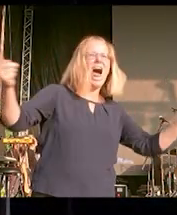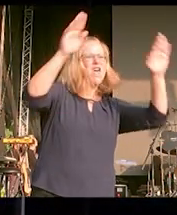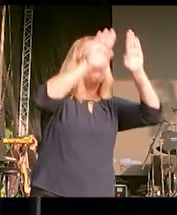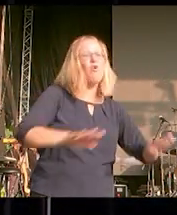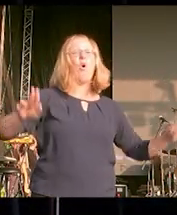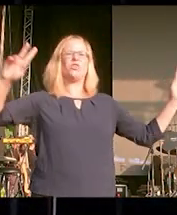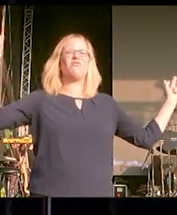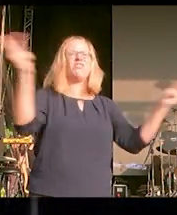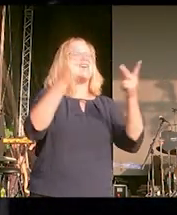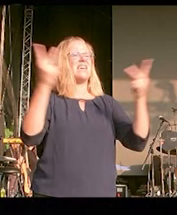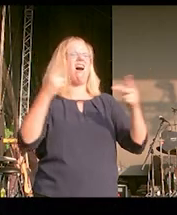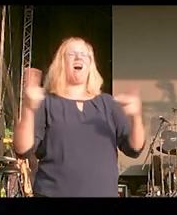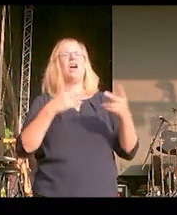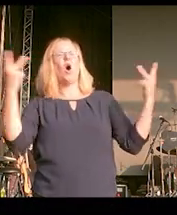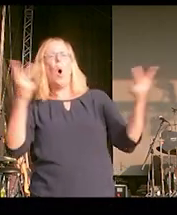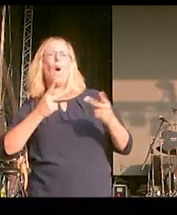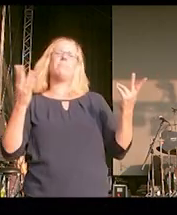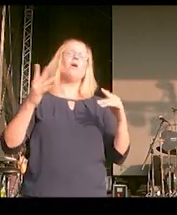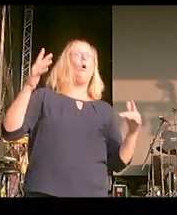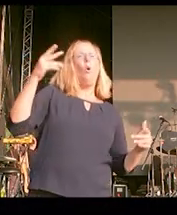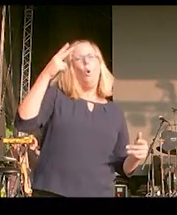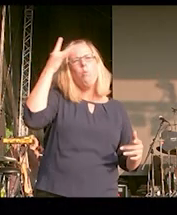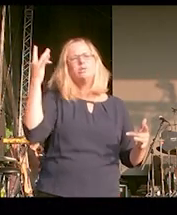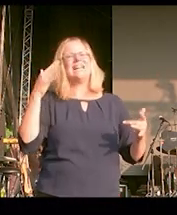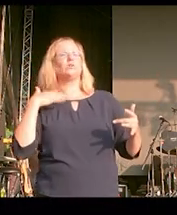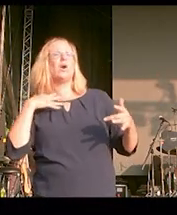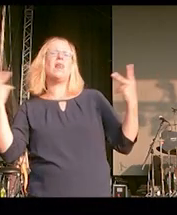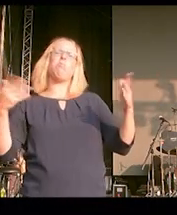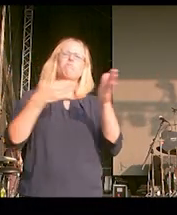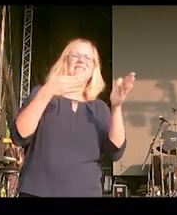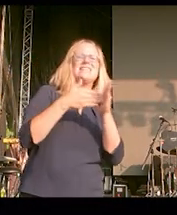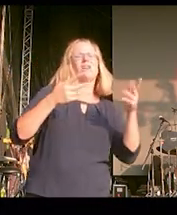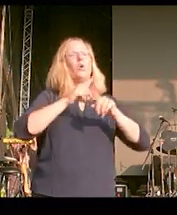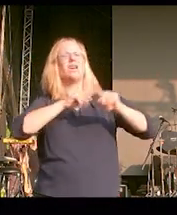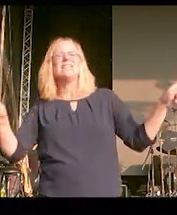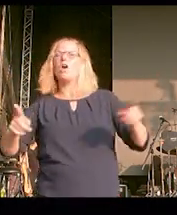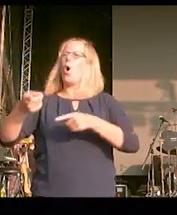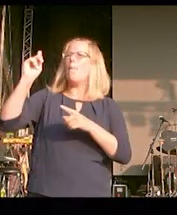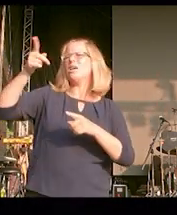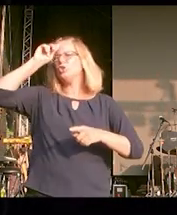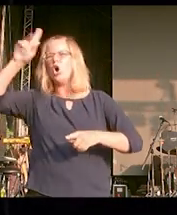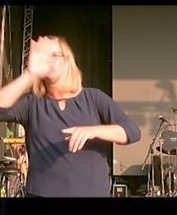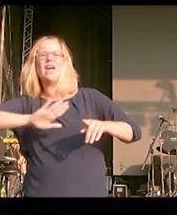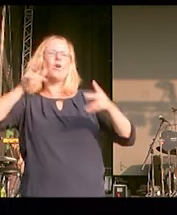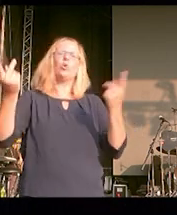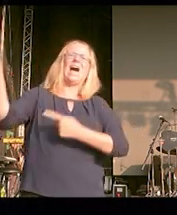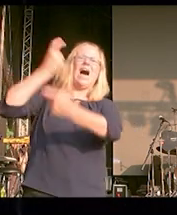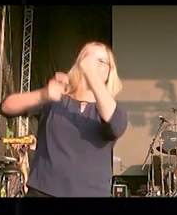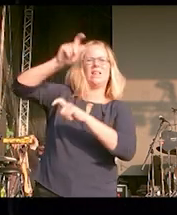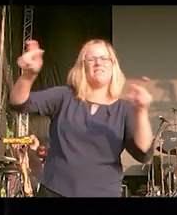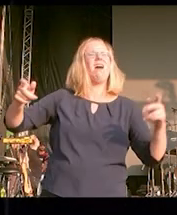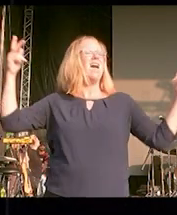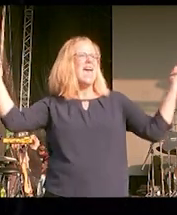Egal ob heterosexuell oder homosexuell. Egal ob behindert oder nicht behindert. Egal ob Deutscher oder Ausländer. Und diejenigen,